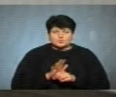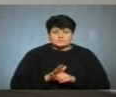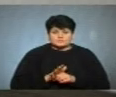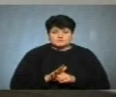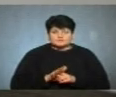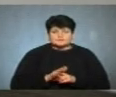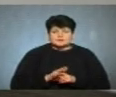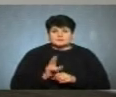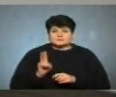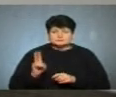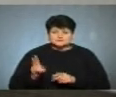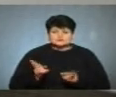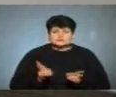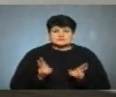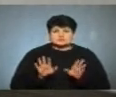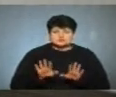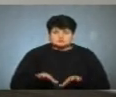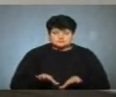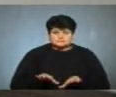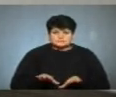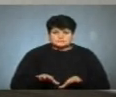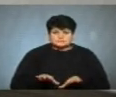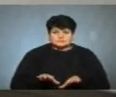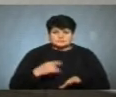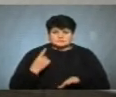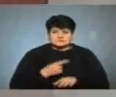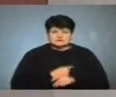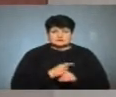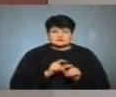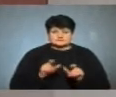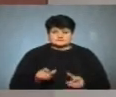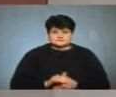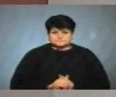Людей, деякі хворі, лишаються в університетській лікарні.